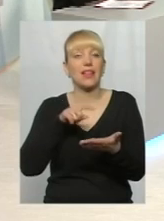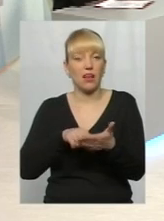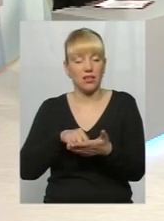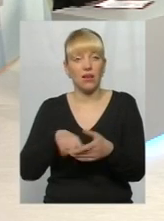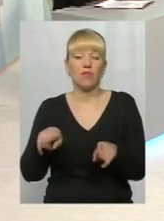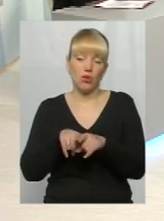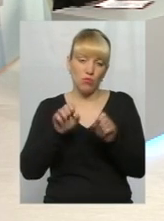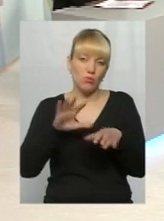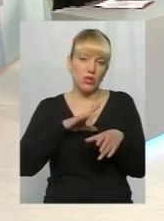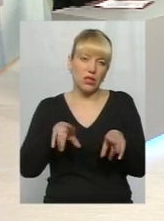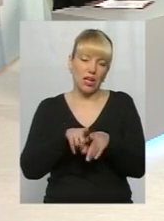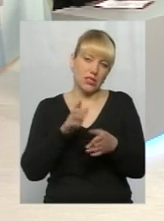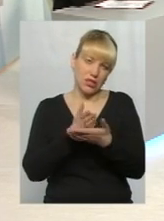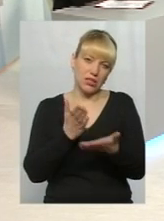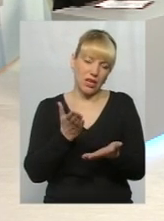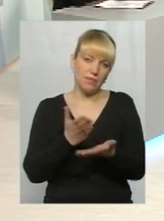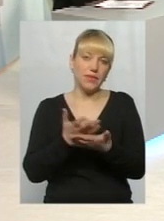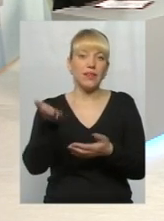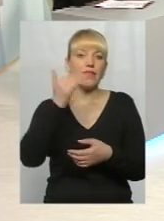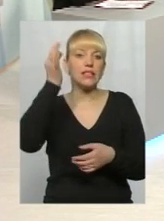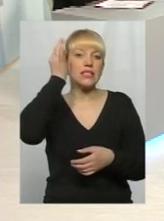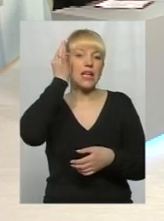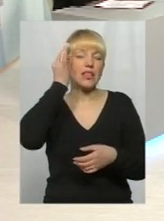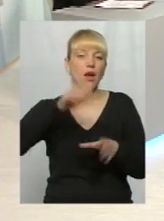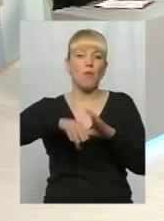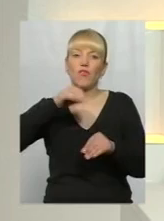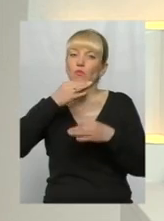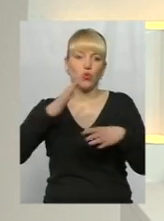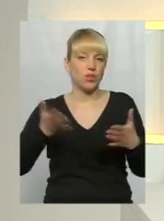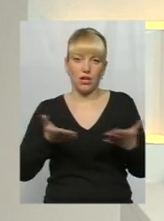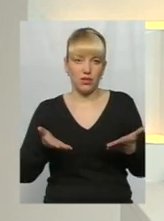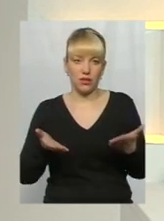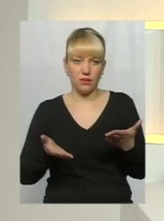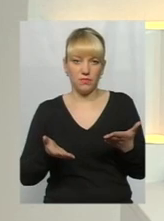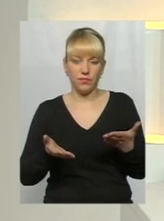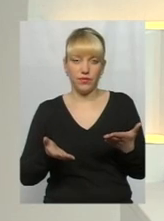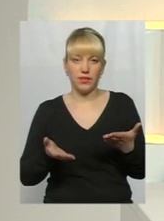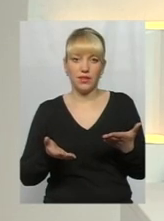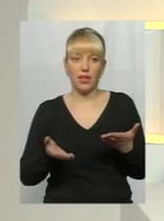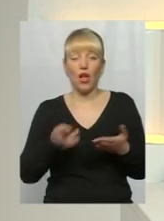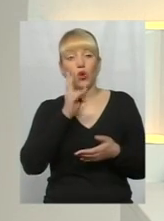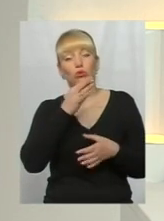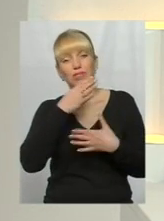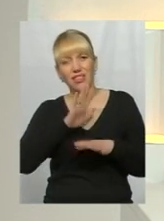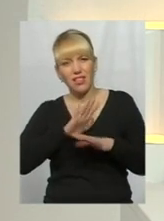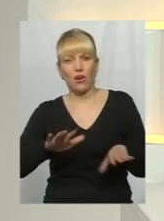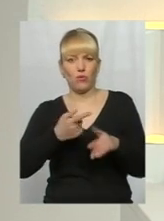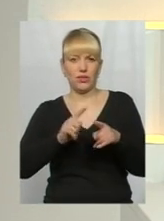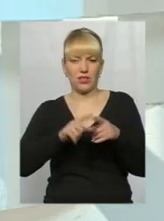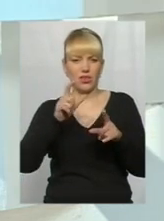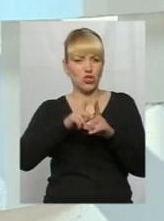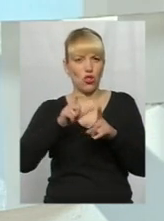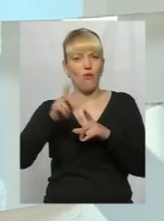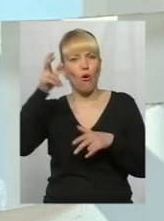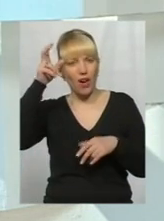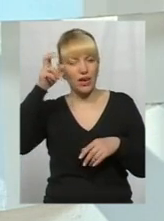так і є досі, тому що давайте будемо, згадаємо вибори будь-які. І, ну, хтось не любить це слово гречка, так? Я теж